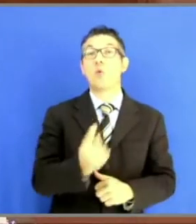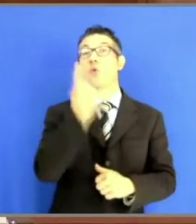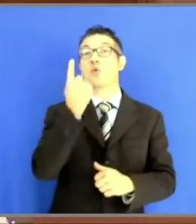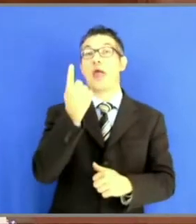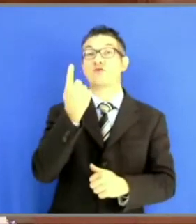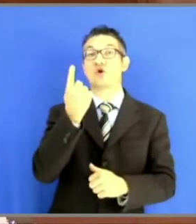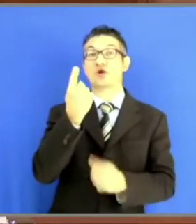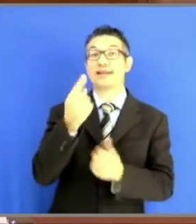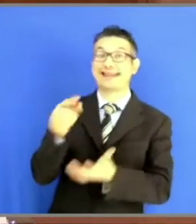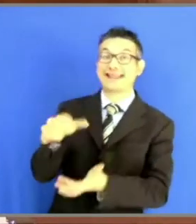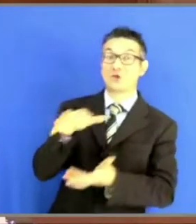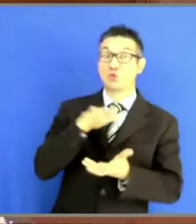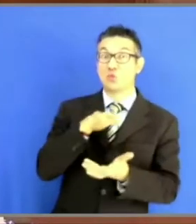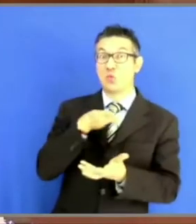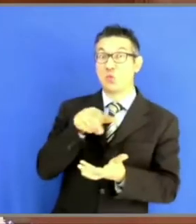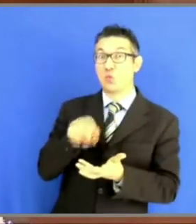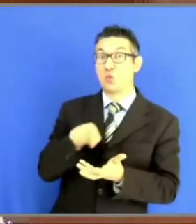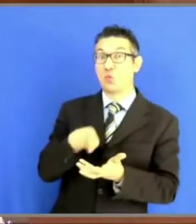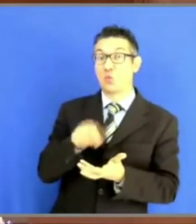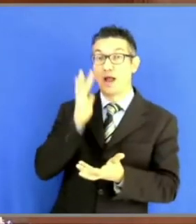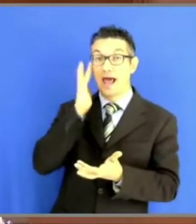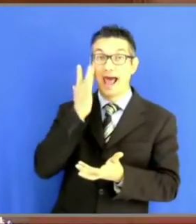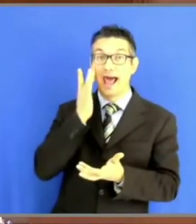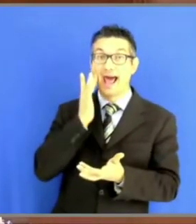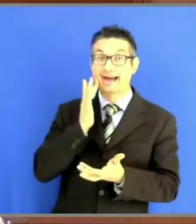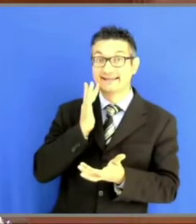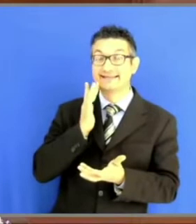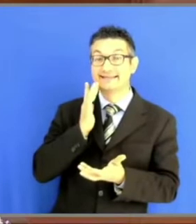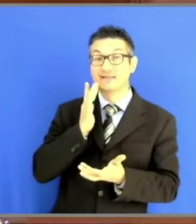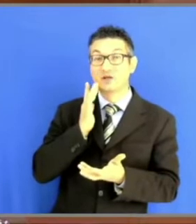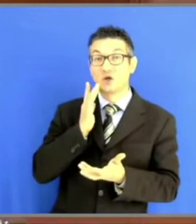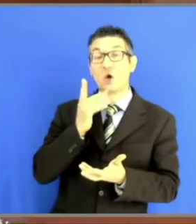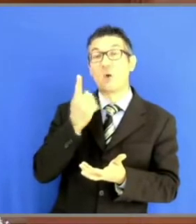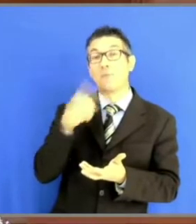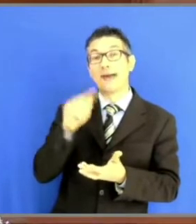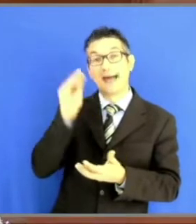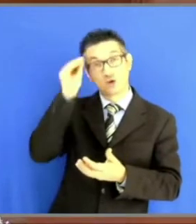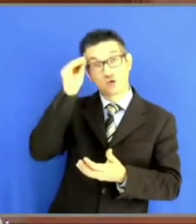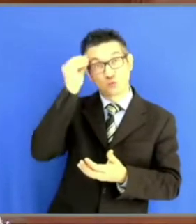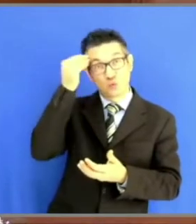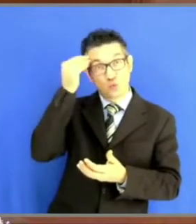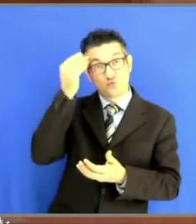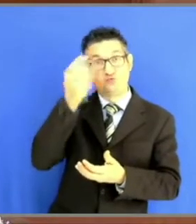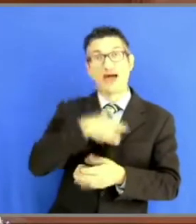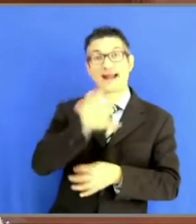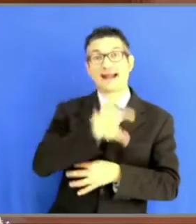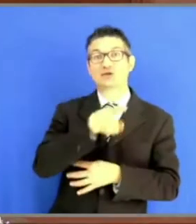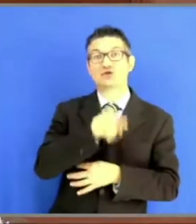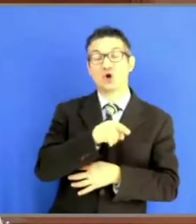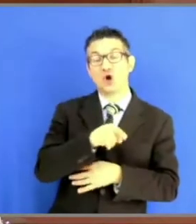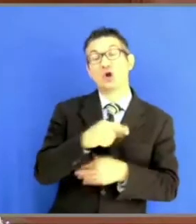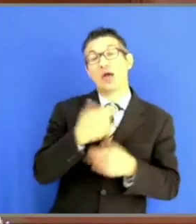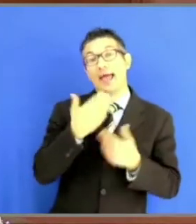è probabilmente a rischio di truffa per la Regione e sulla quale ringrazio